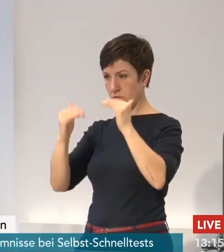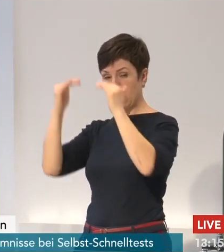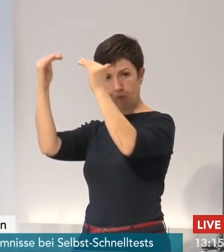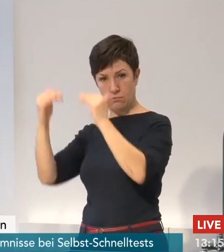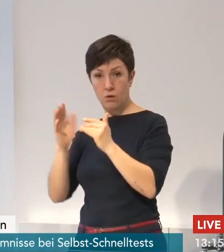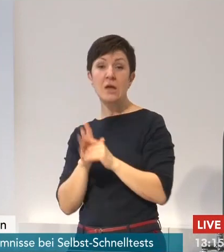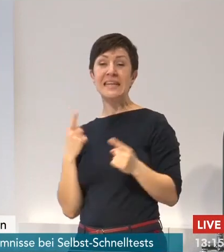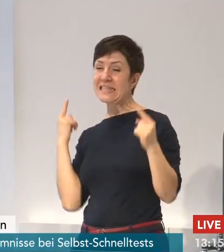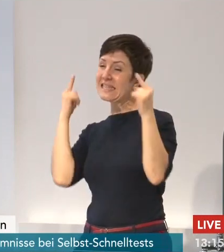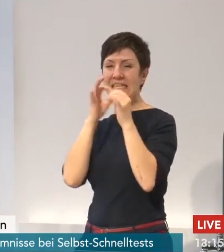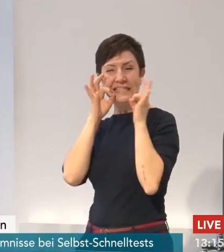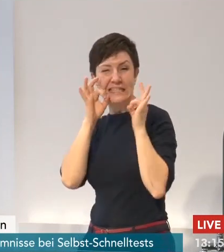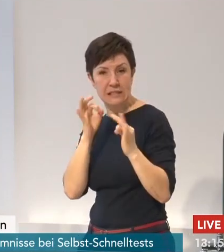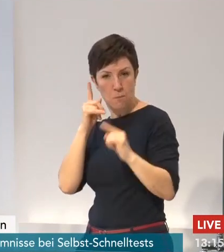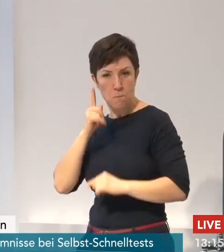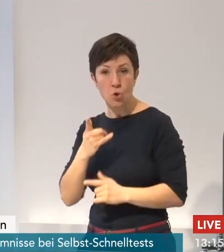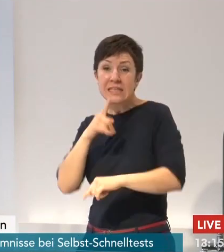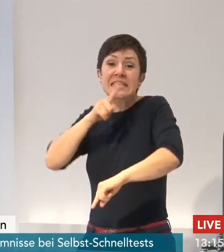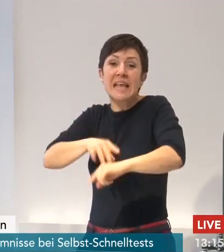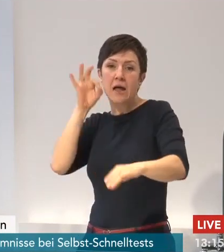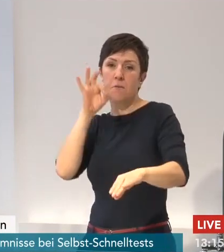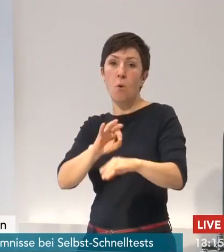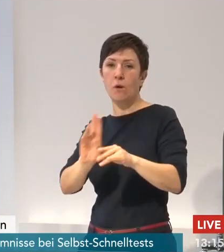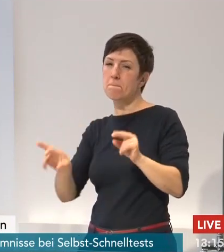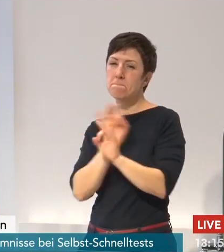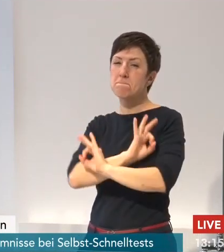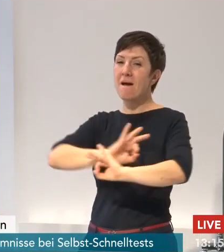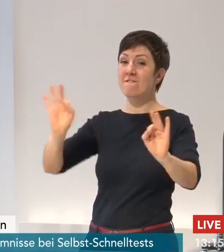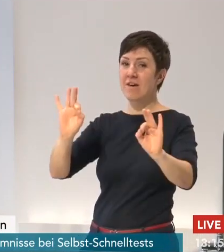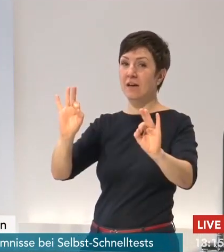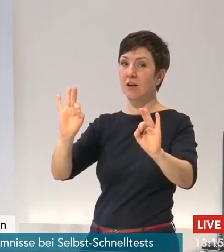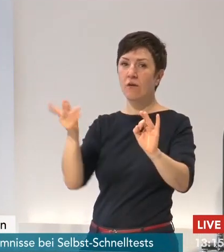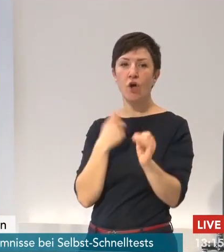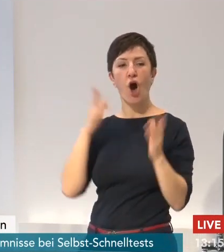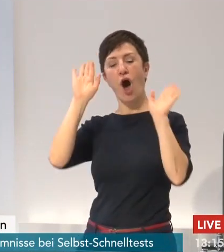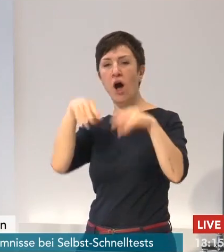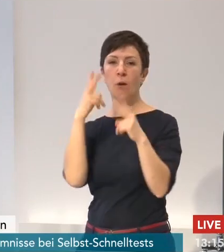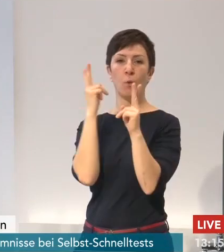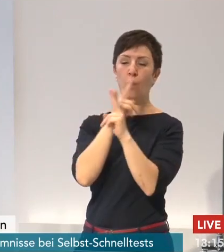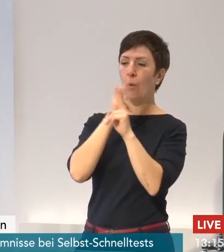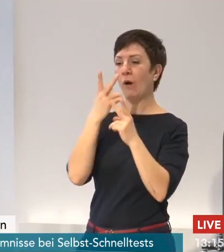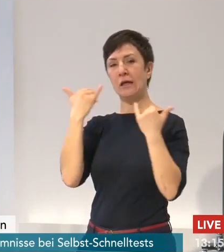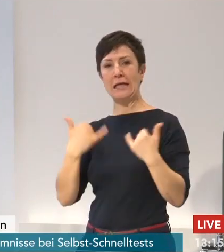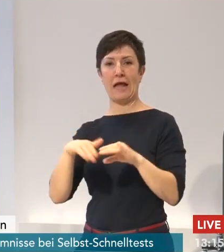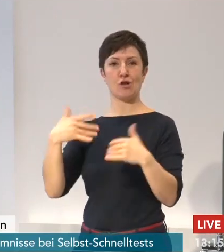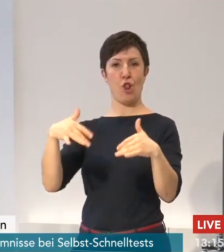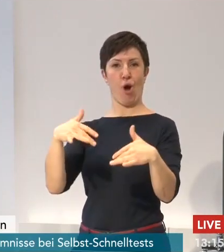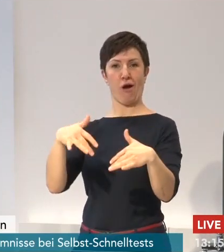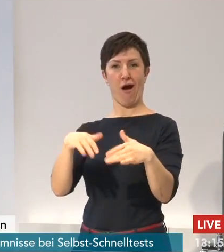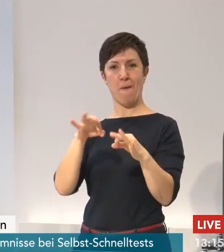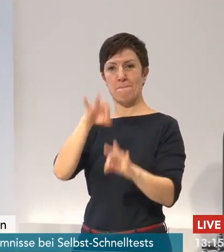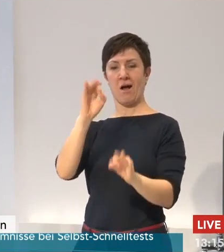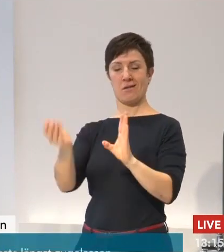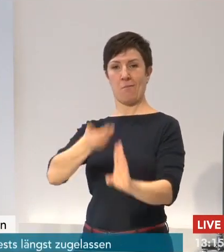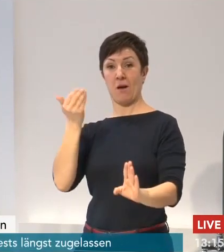Sie muss den richtigen Zeitpunkt treffen, an dem Lockerungen eben nicht voreilig vorgenommen werden und der eingeschränkte Wirtschaftsbereich